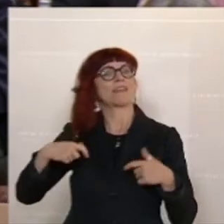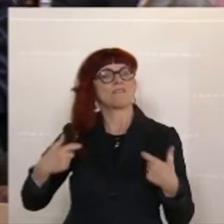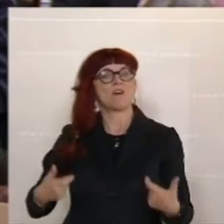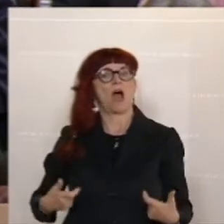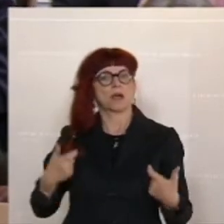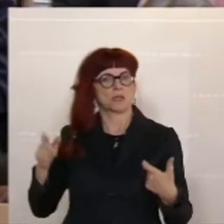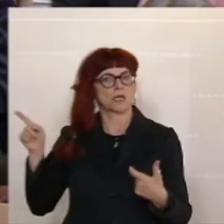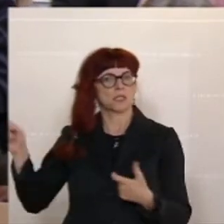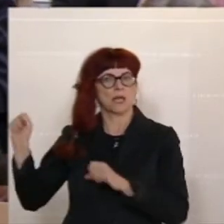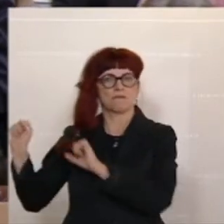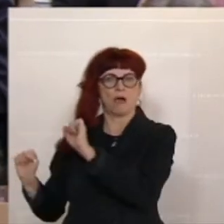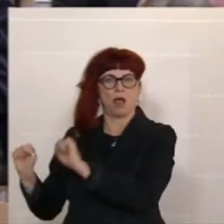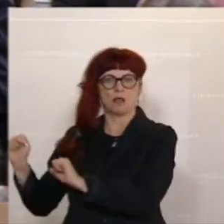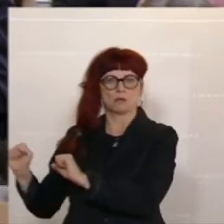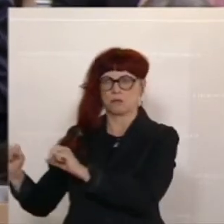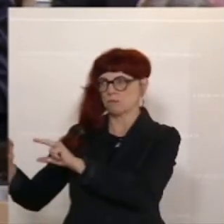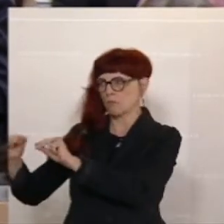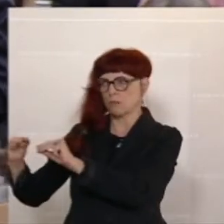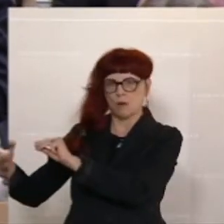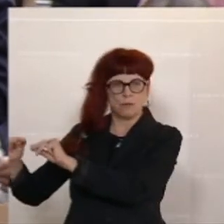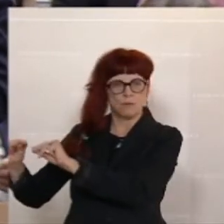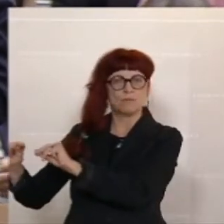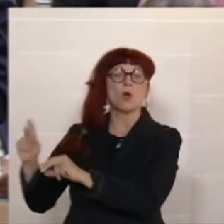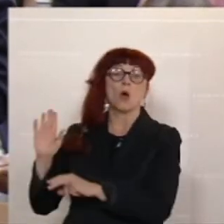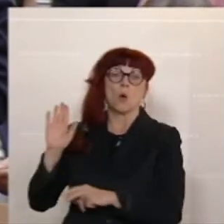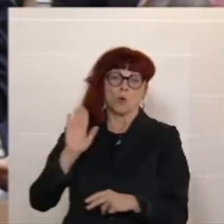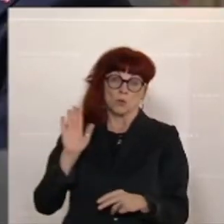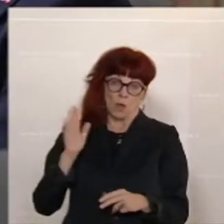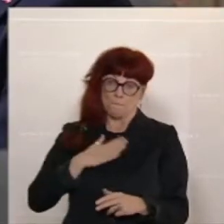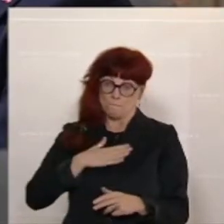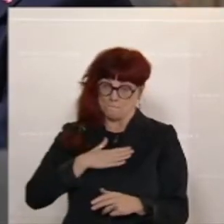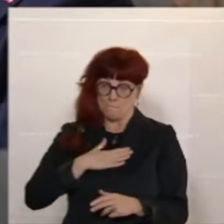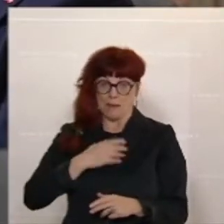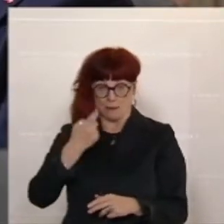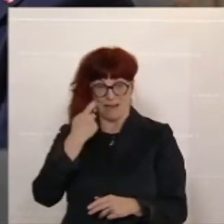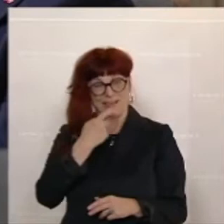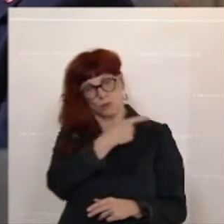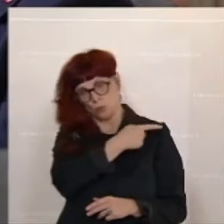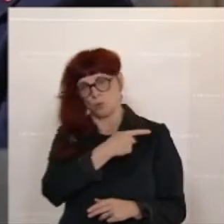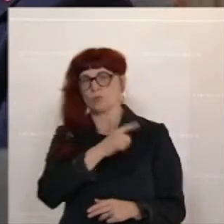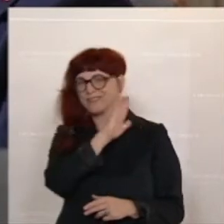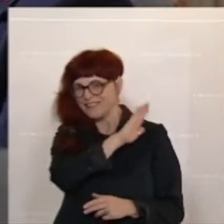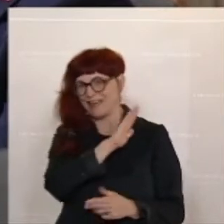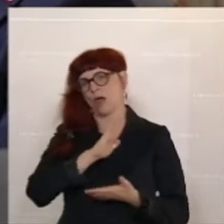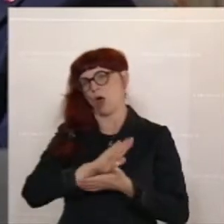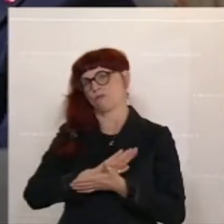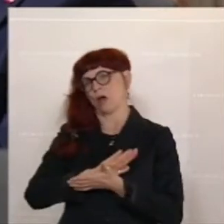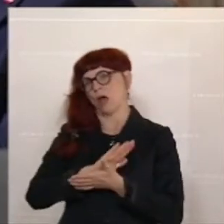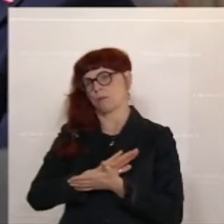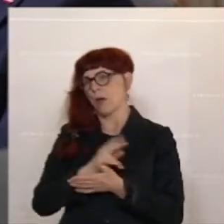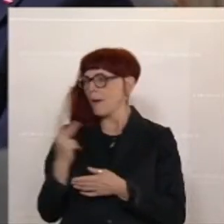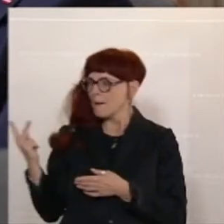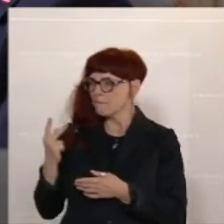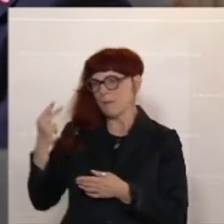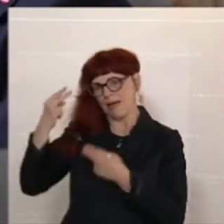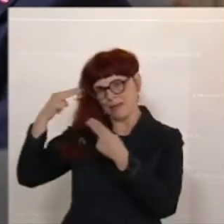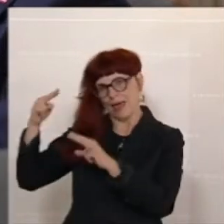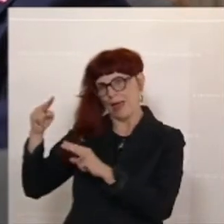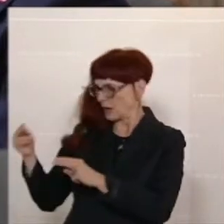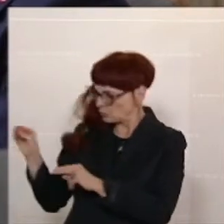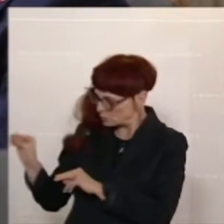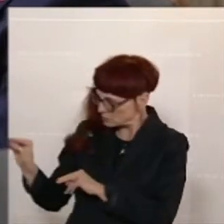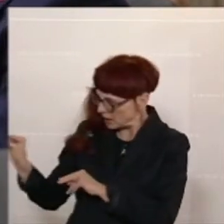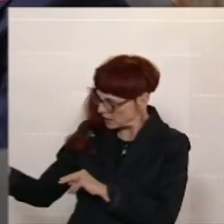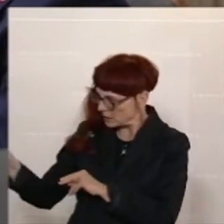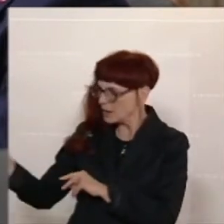Und ich sehe es als ihre Aufgabe, die beiden Herren erstens darauf hinzuweisen, dass sie in diesem Hause